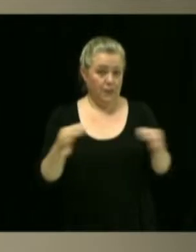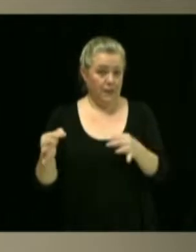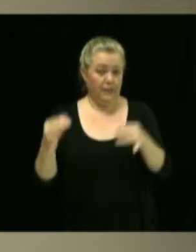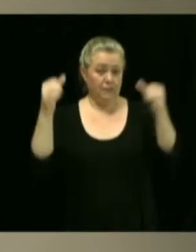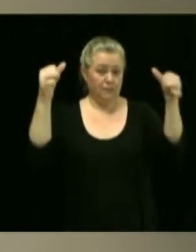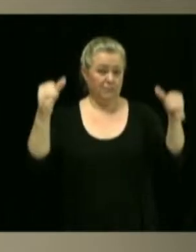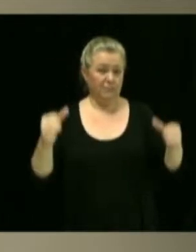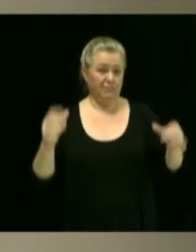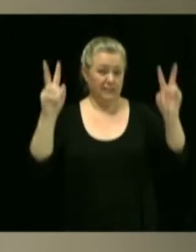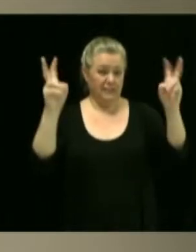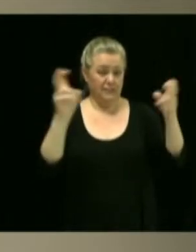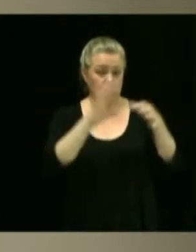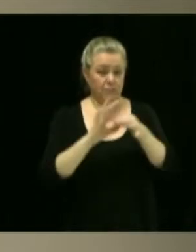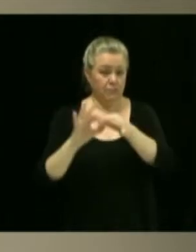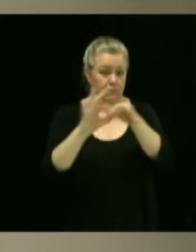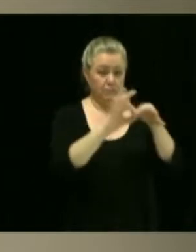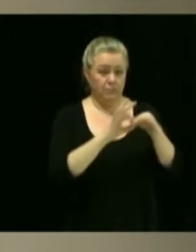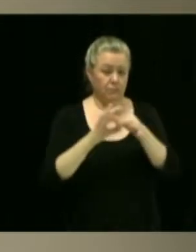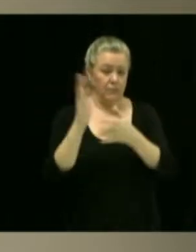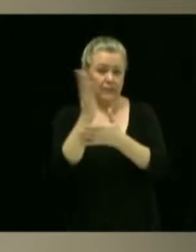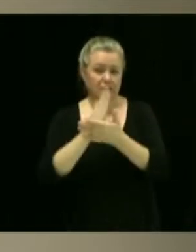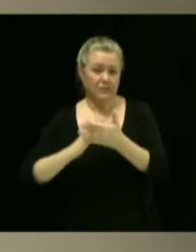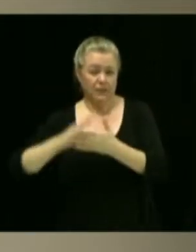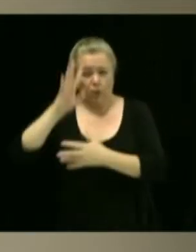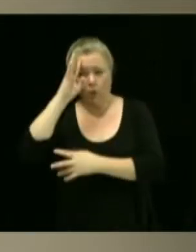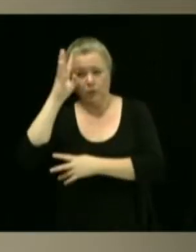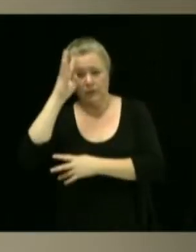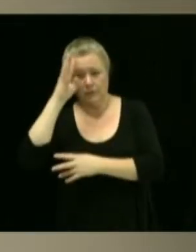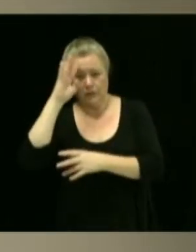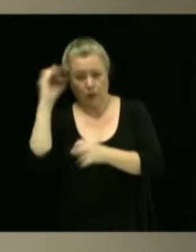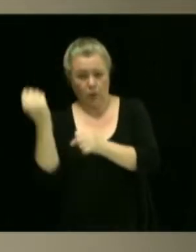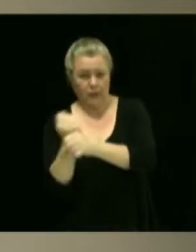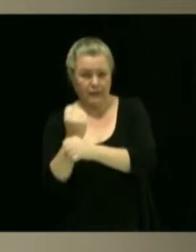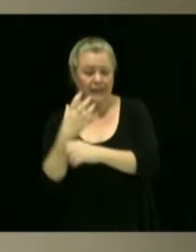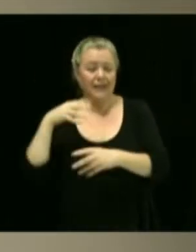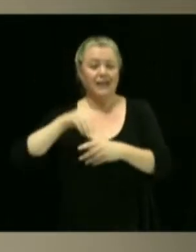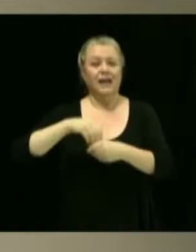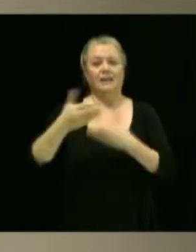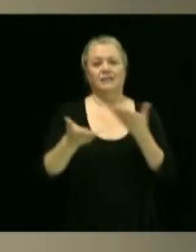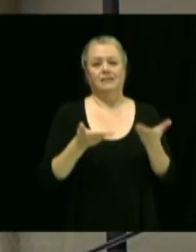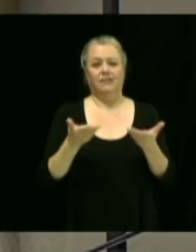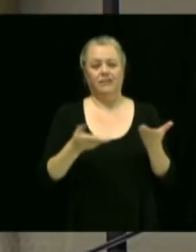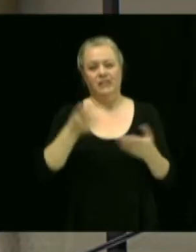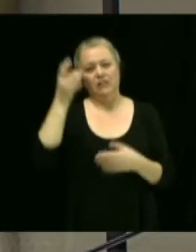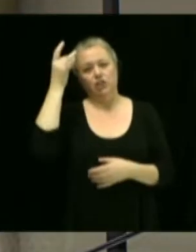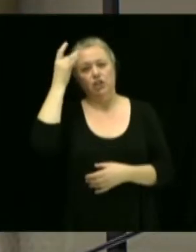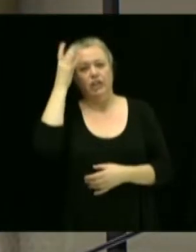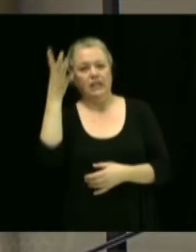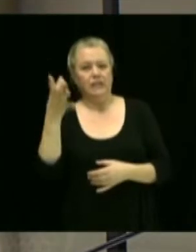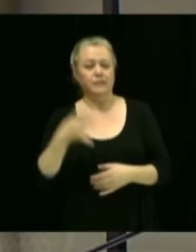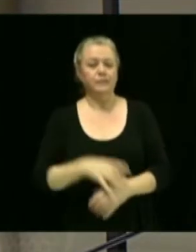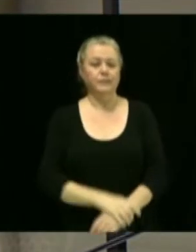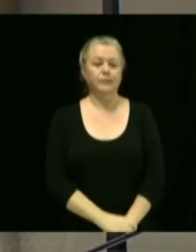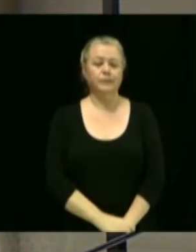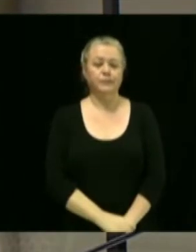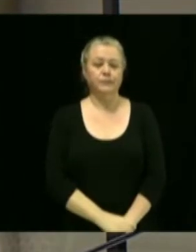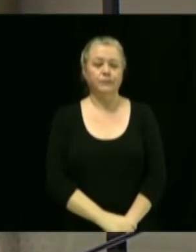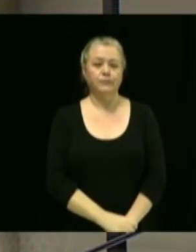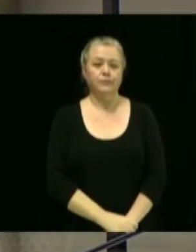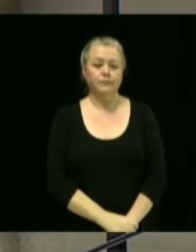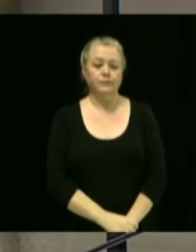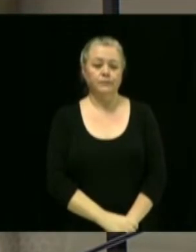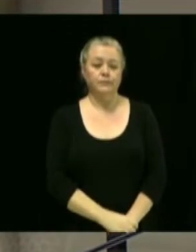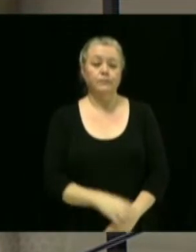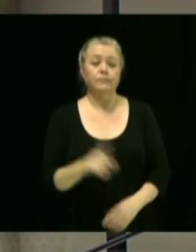coordonnatrice, division conception et réalisation au service de génie. Oui. Alors, suite à une période